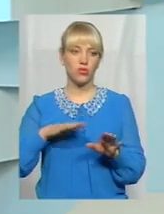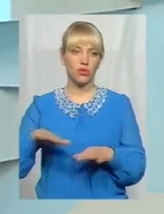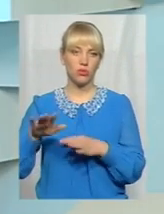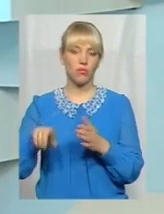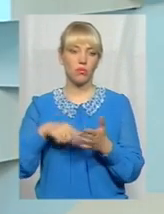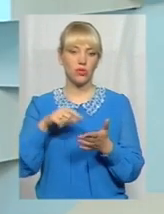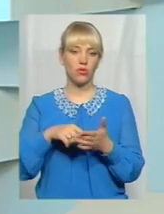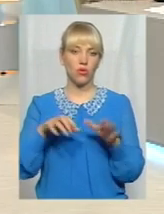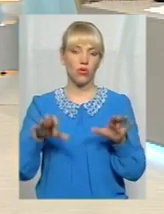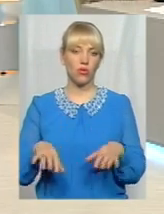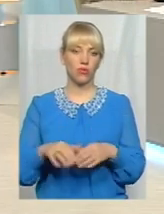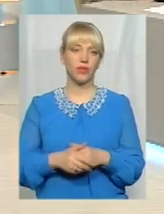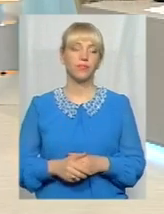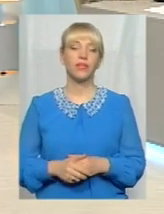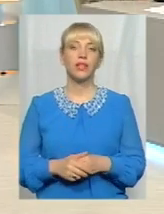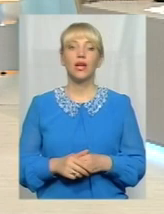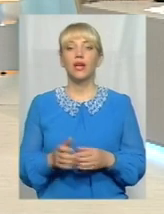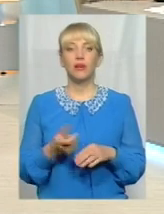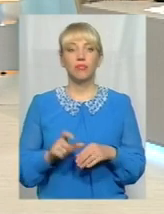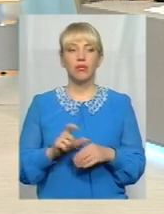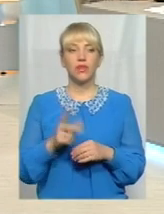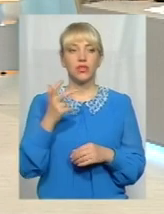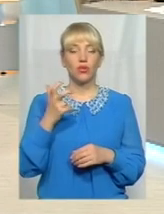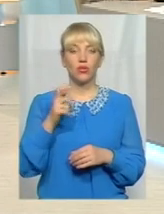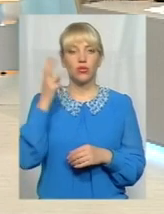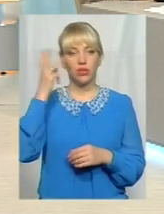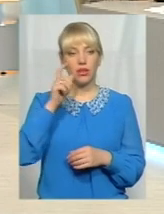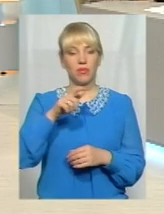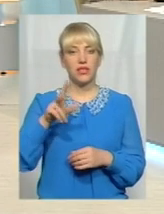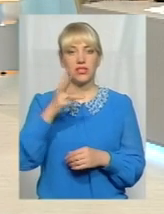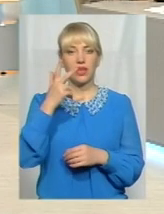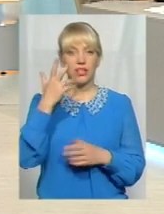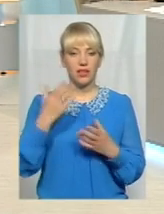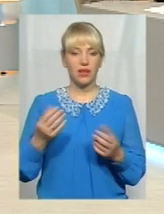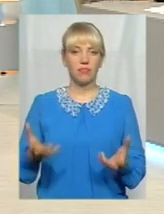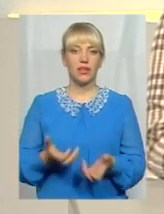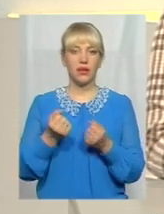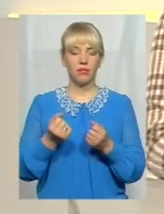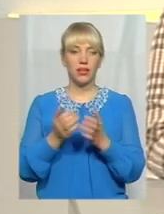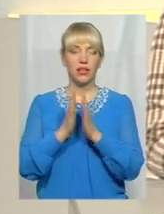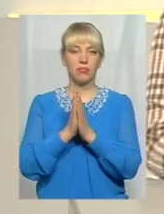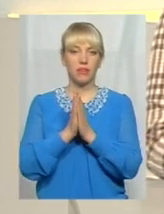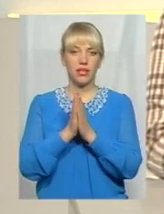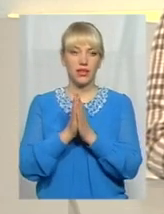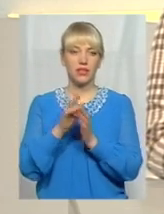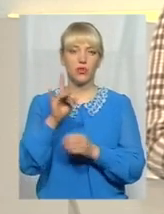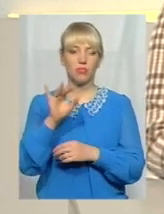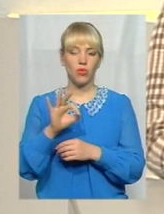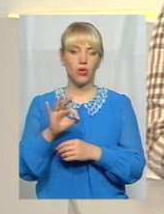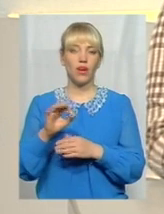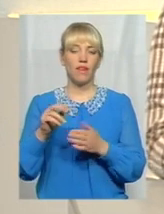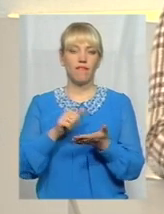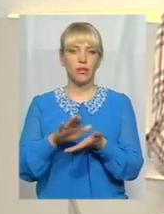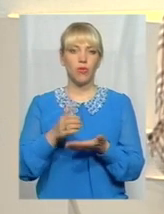Мої вітання. Добрий вечір. Більше трьох сотень хмельничан за три дні підтримали петицію про відмову від